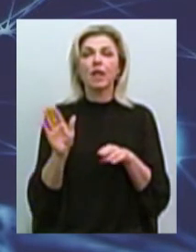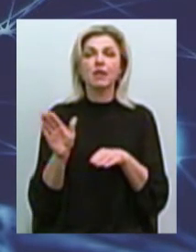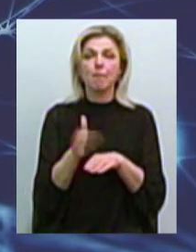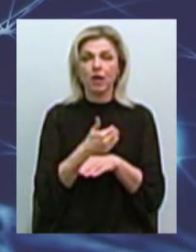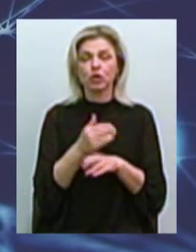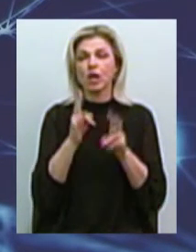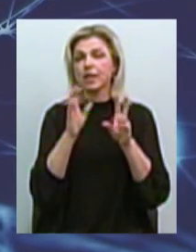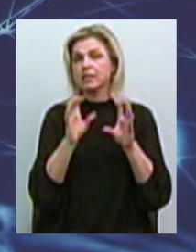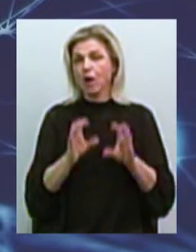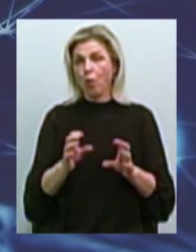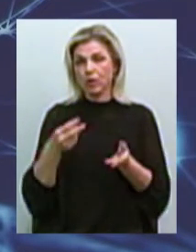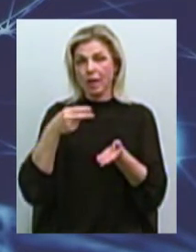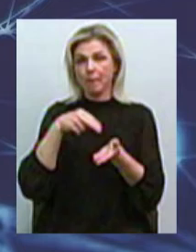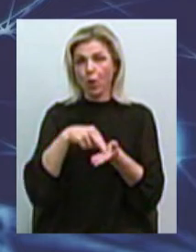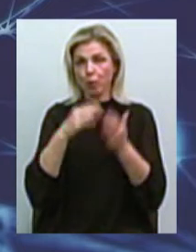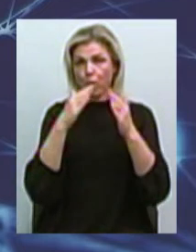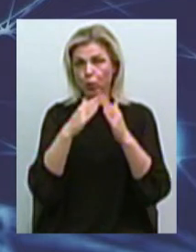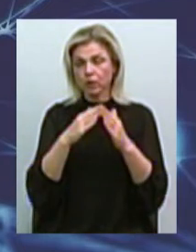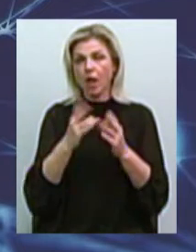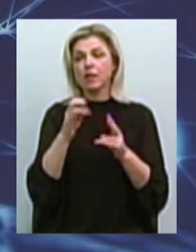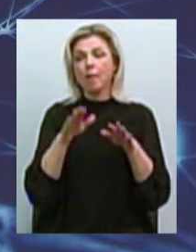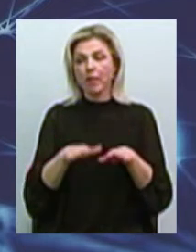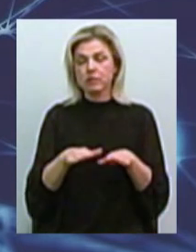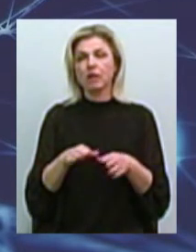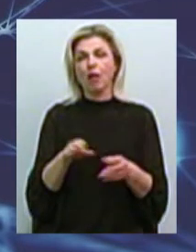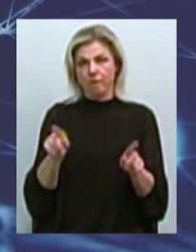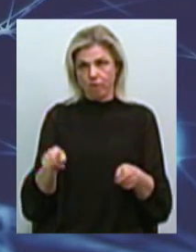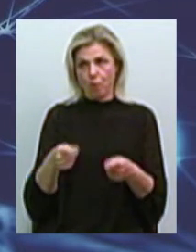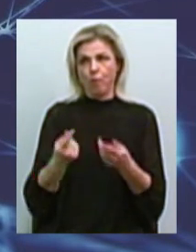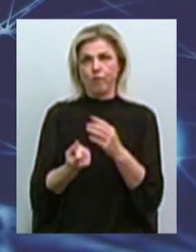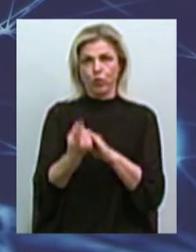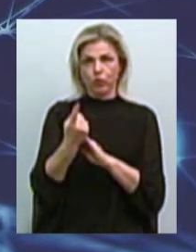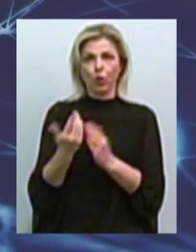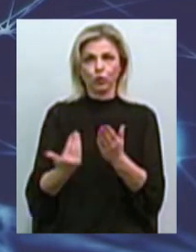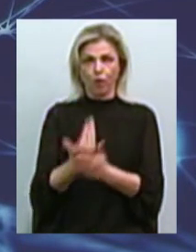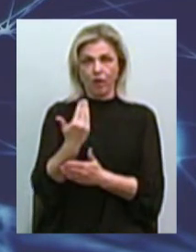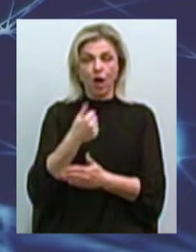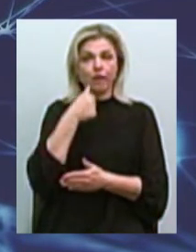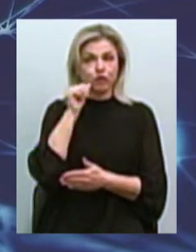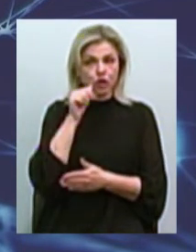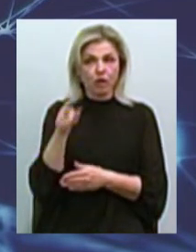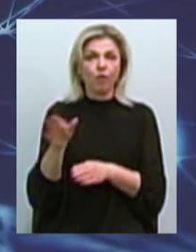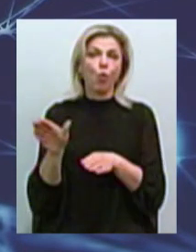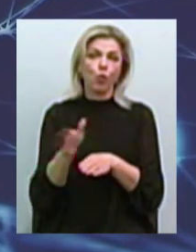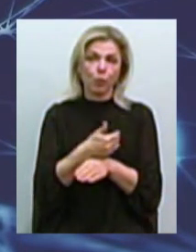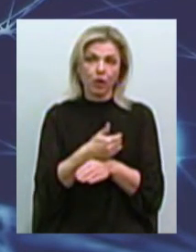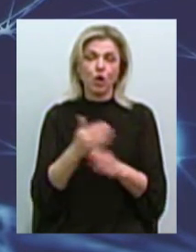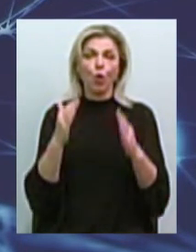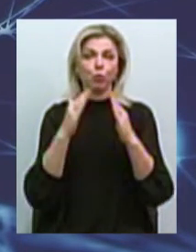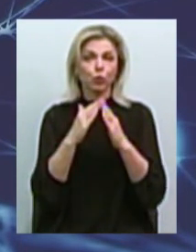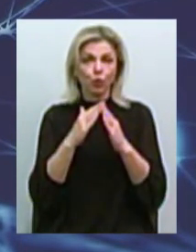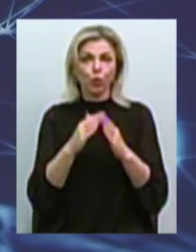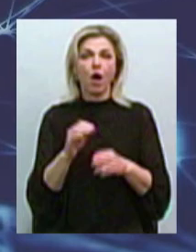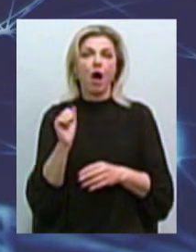споруды на ее месте появлялась новая и так же незаконная. То есть, вчера вы демонтировали будку,